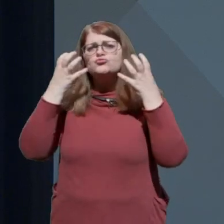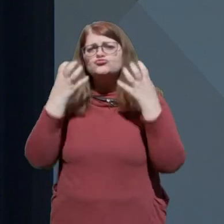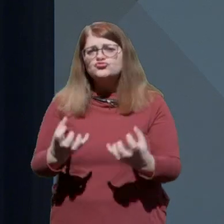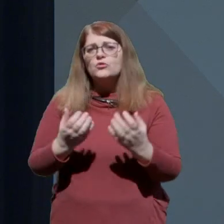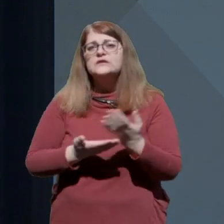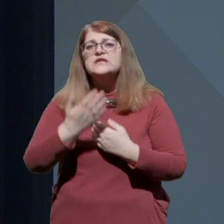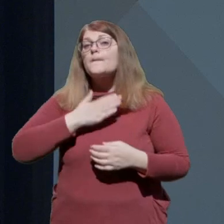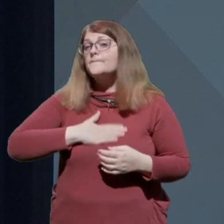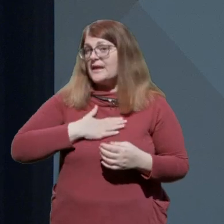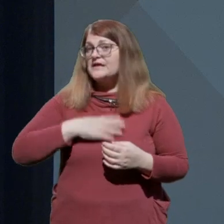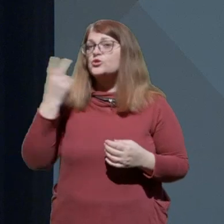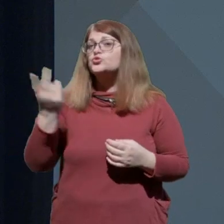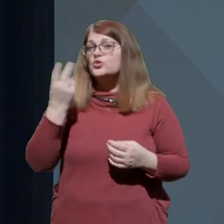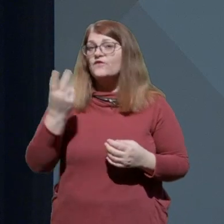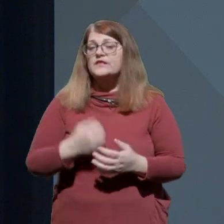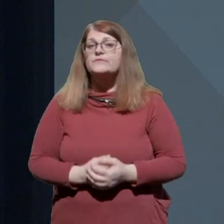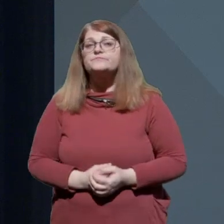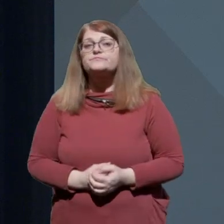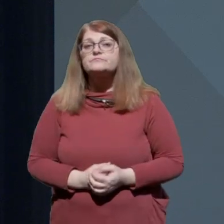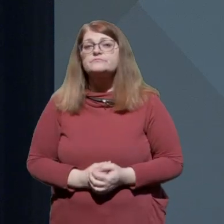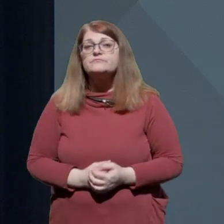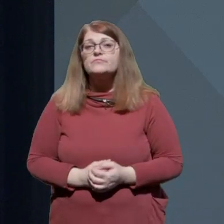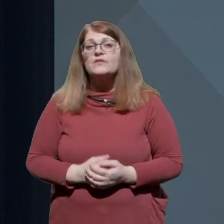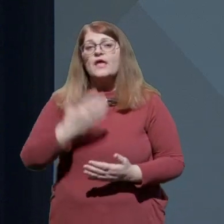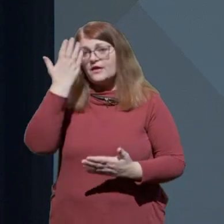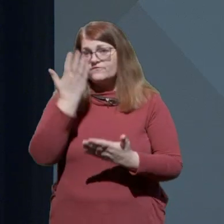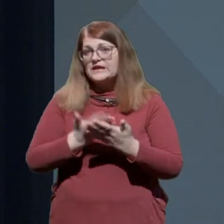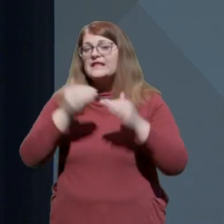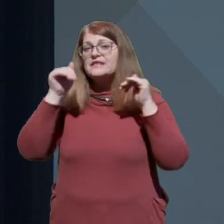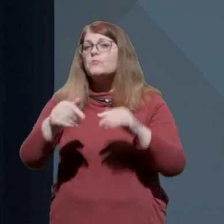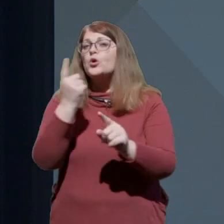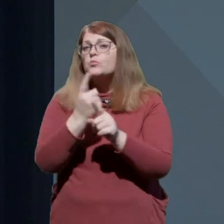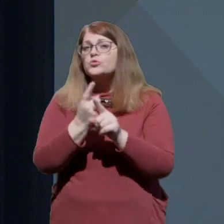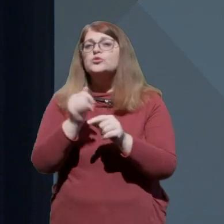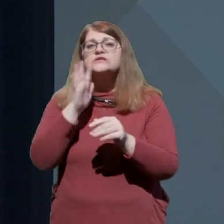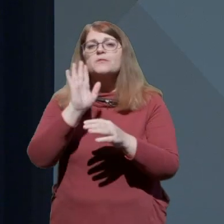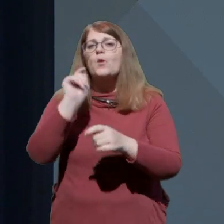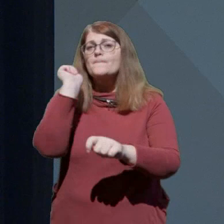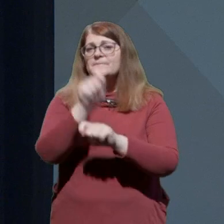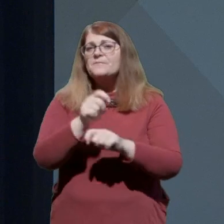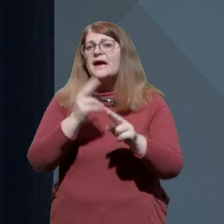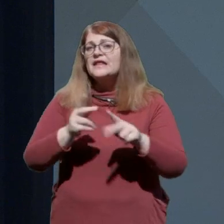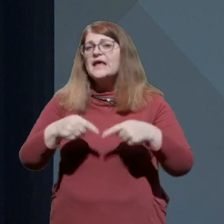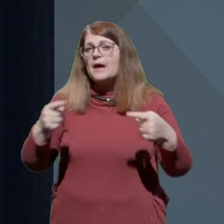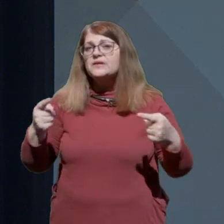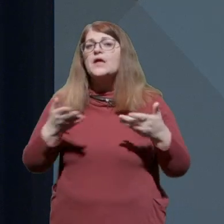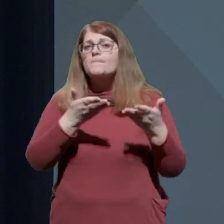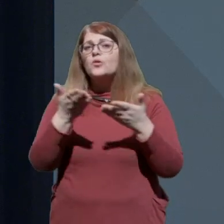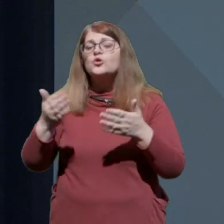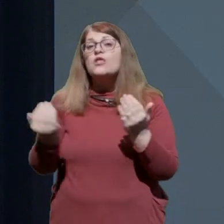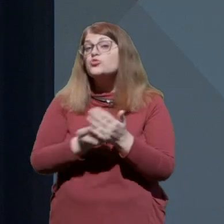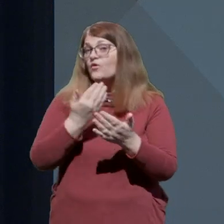blaginjo Slovenije. Vedeti moramo tudi, da se bodo po premagani epidemiji ponudile nove